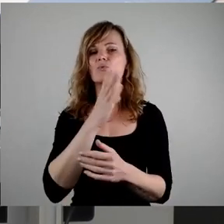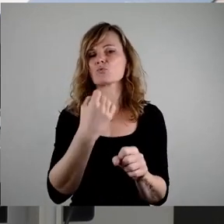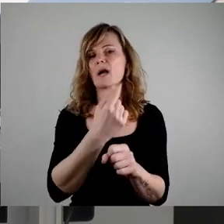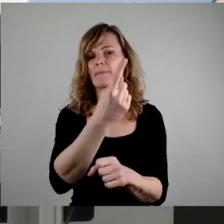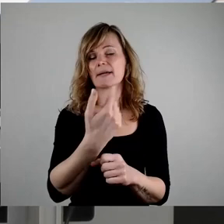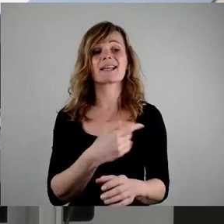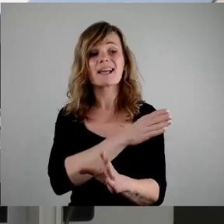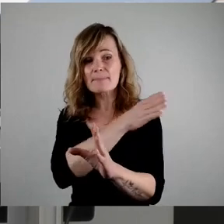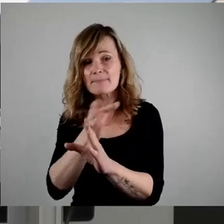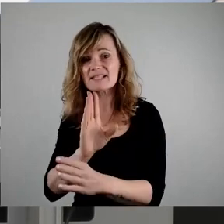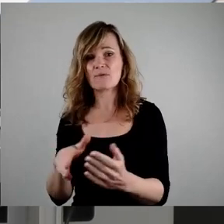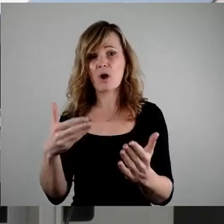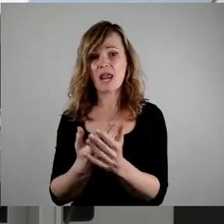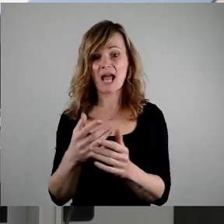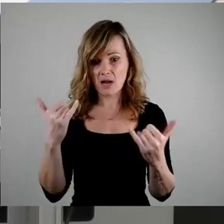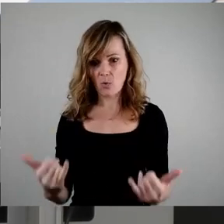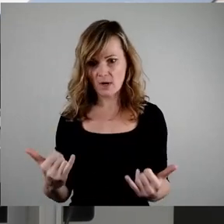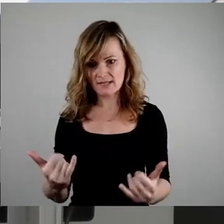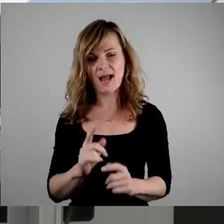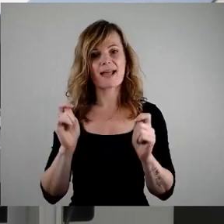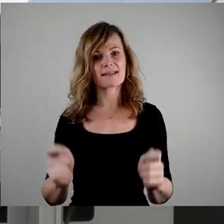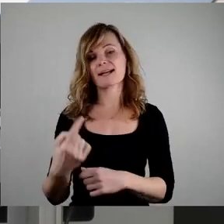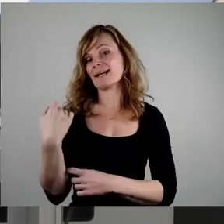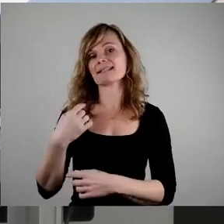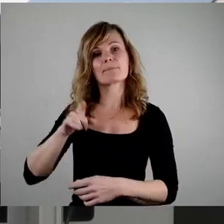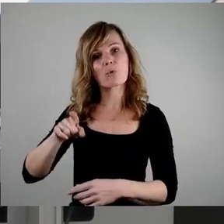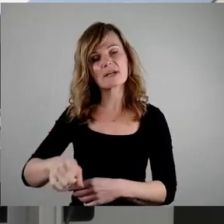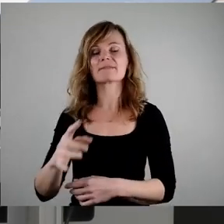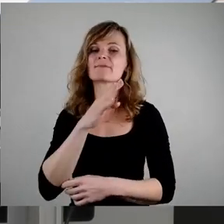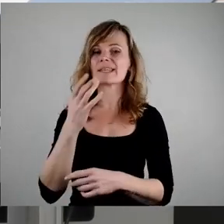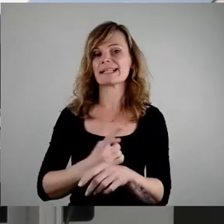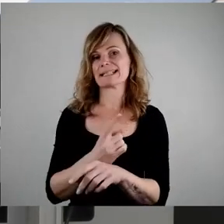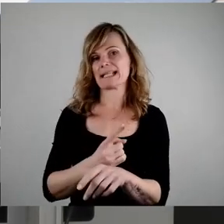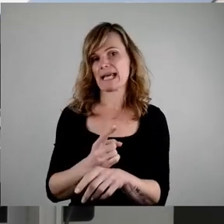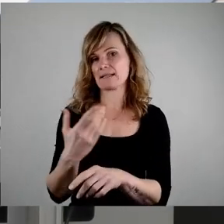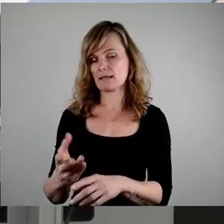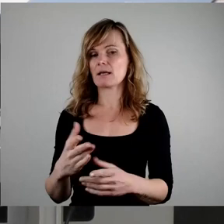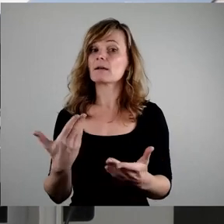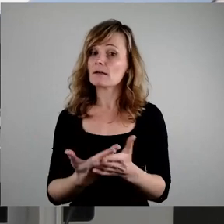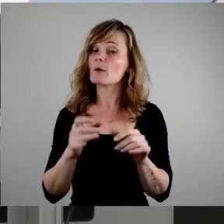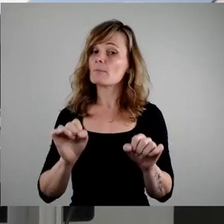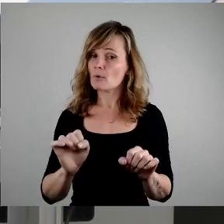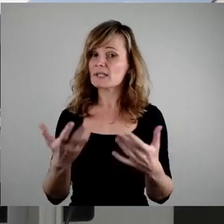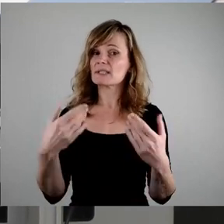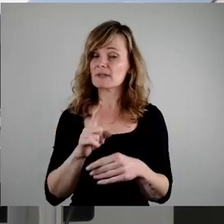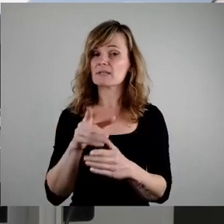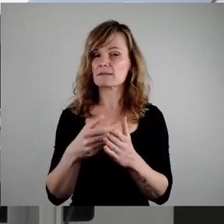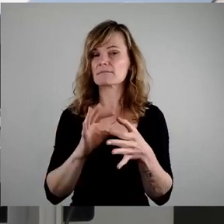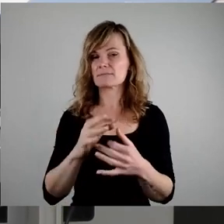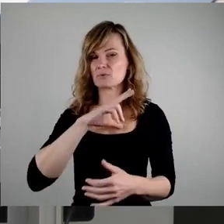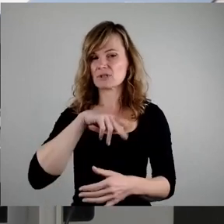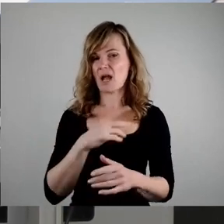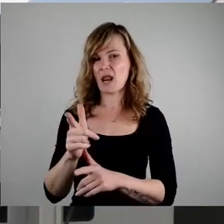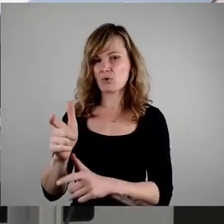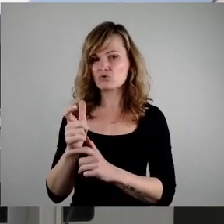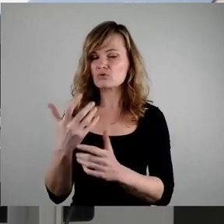Vorlage des Antrags heute hier in den letzten Monaten viel Zeit und es wäre die Möglichkeit gewesen, dazu im Sozialausschuss zu